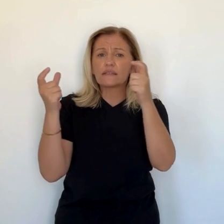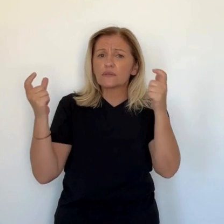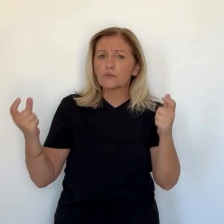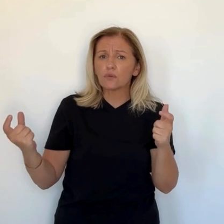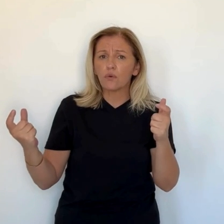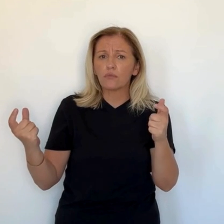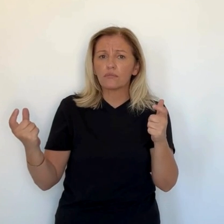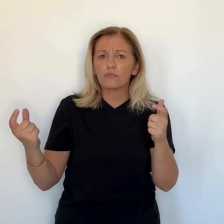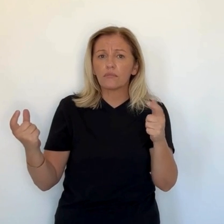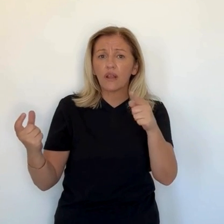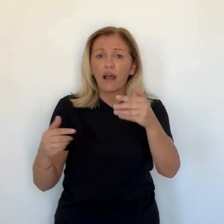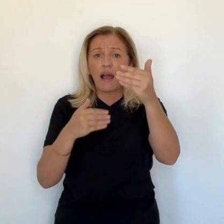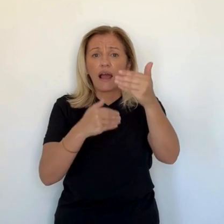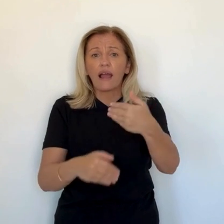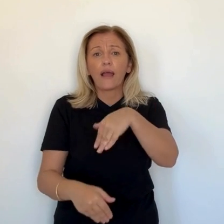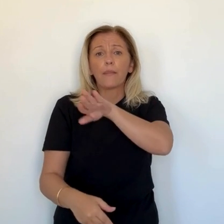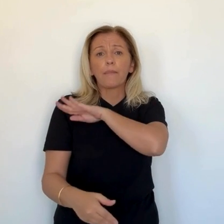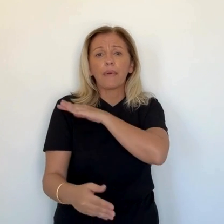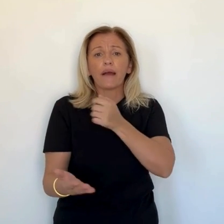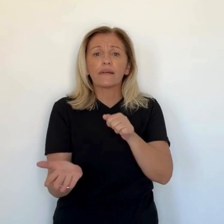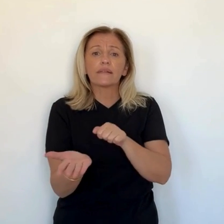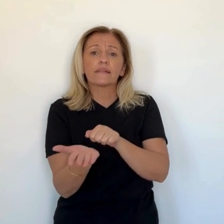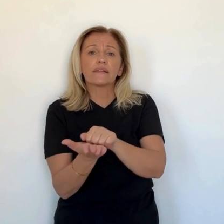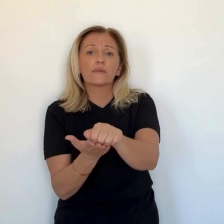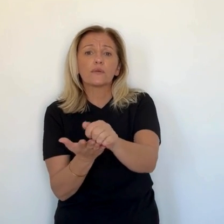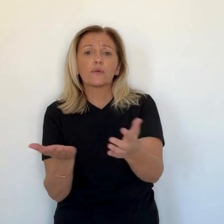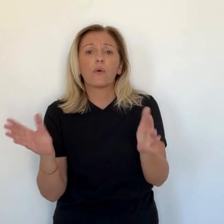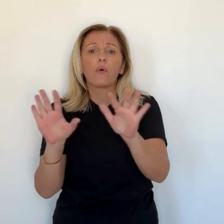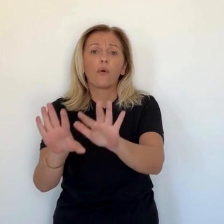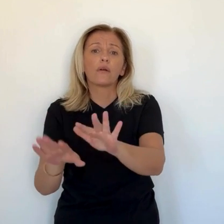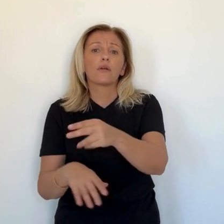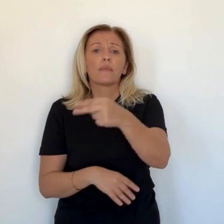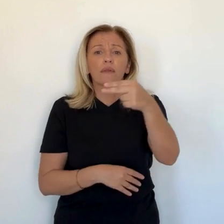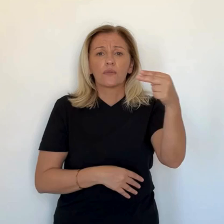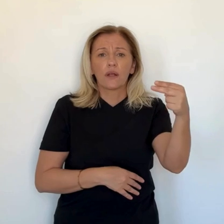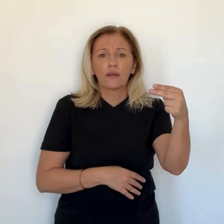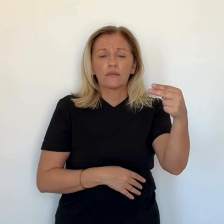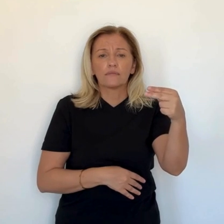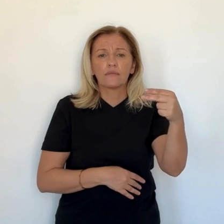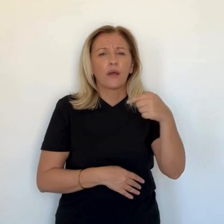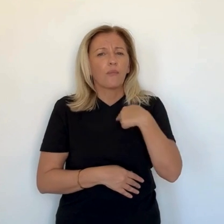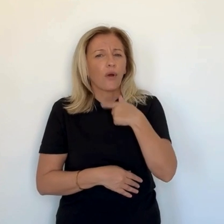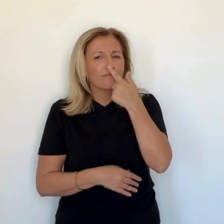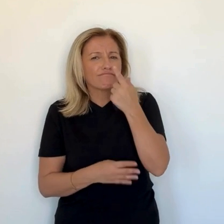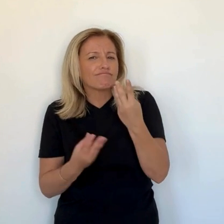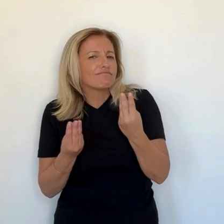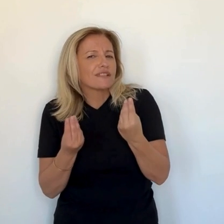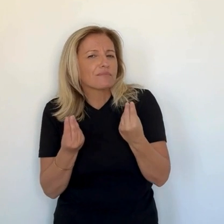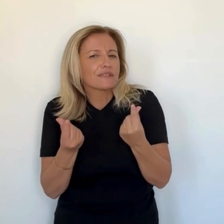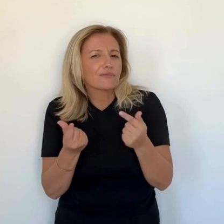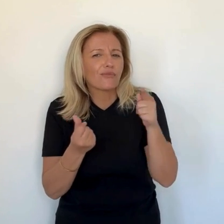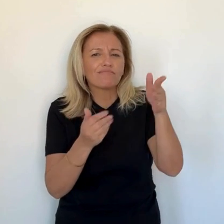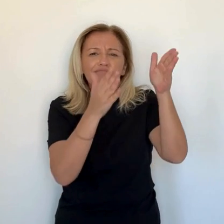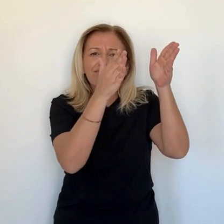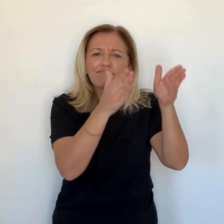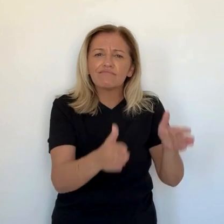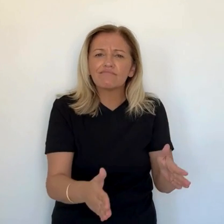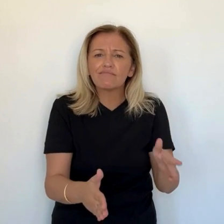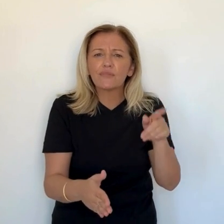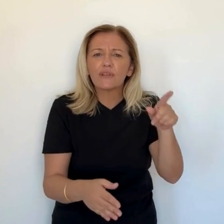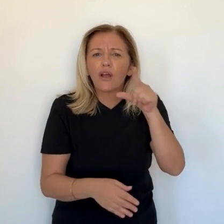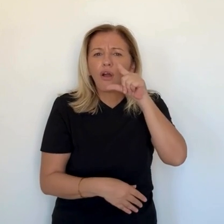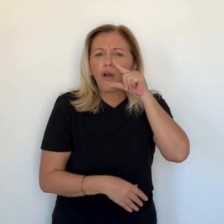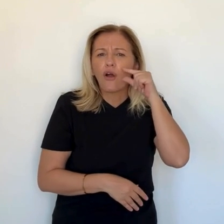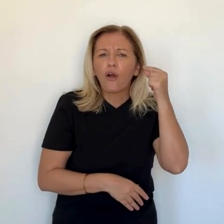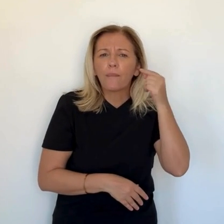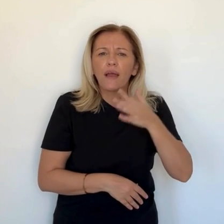problématiques liées à son économie, mais également et surtout des problématiques liées aux évolutions